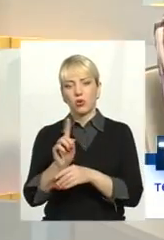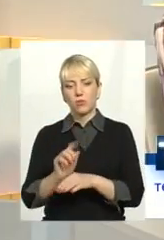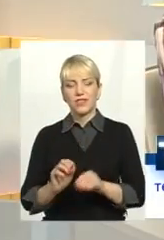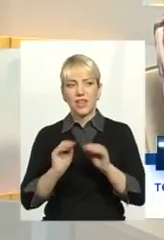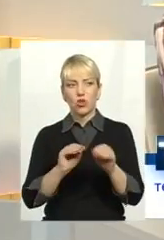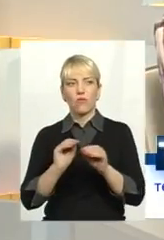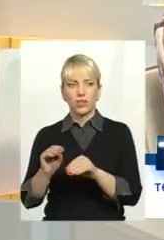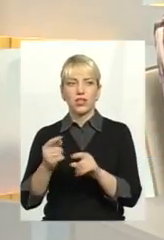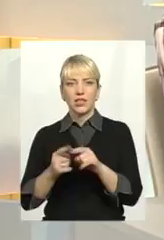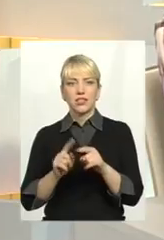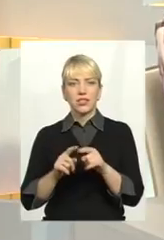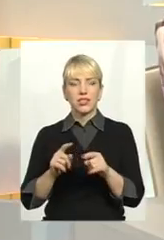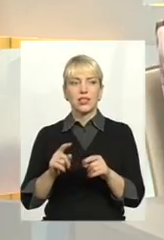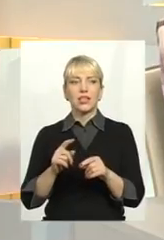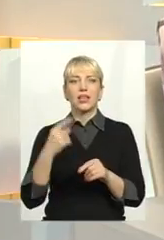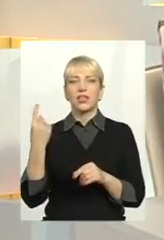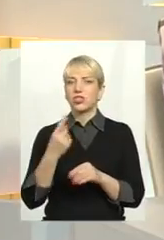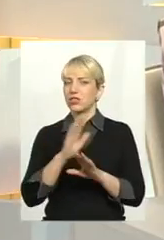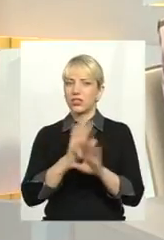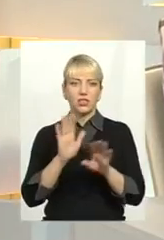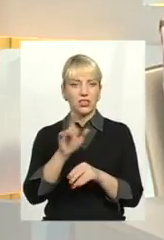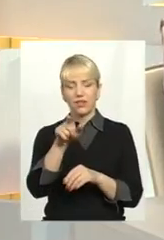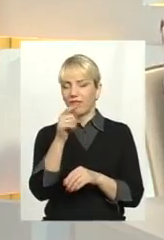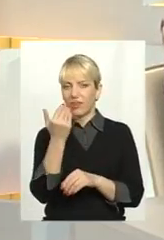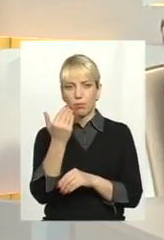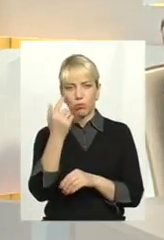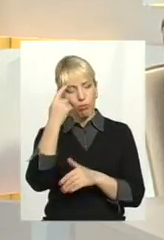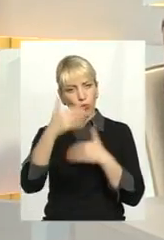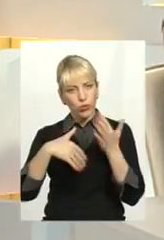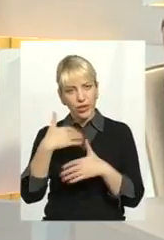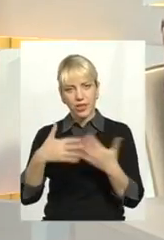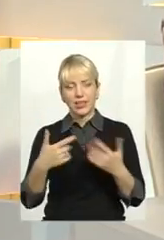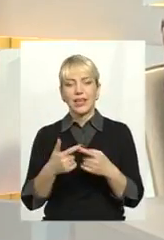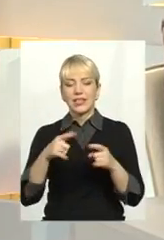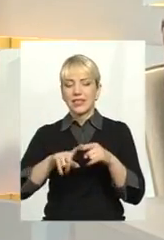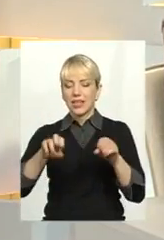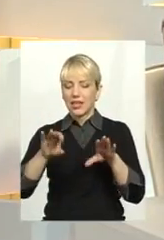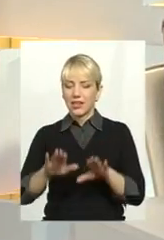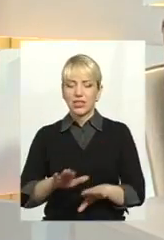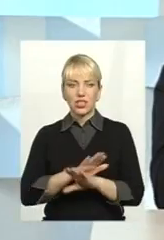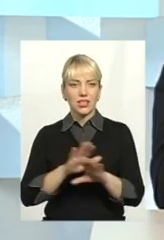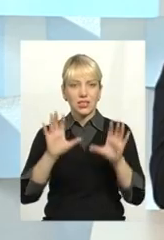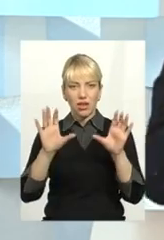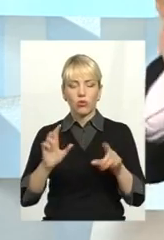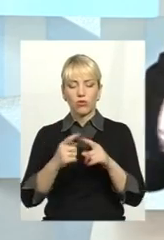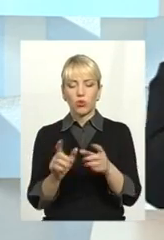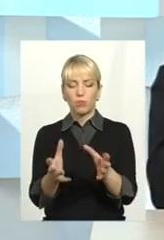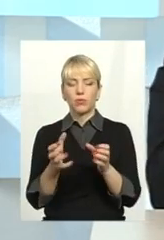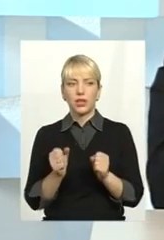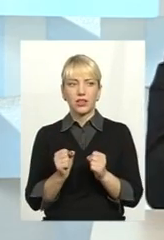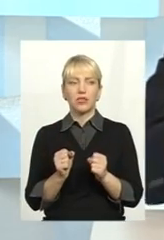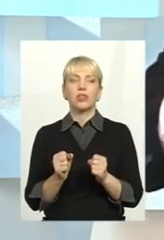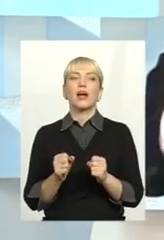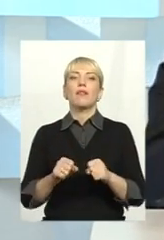лічильників. Ні, ні, ні. Ви трошки плутаєте. Цю рішення, це незаконно, прийнято постановою ось цього